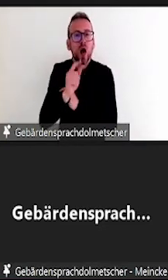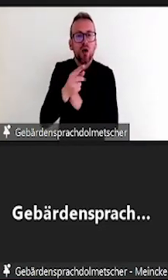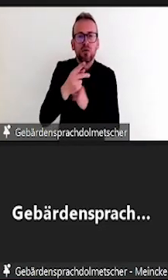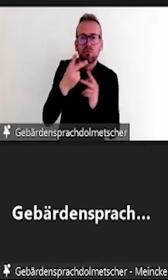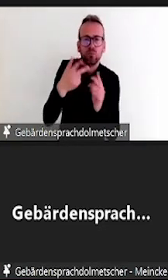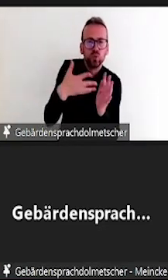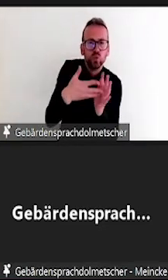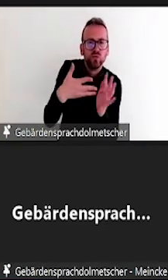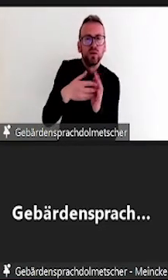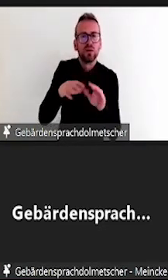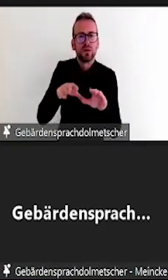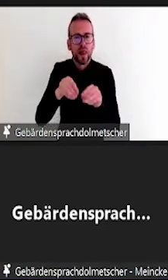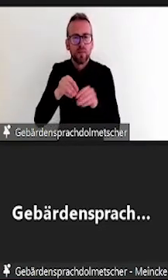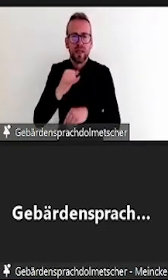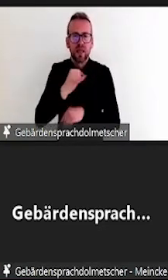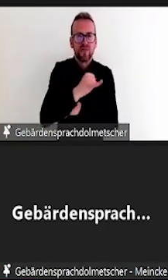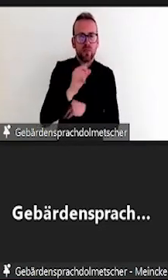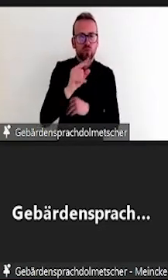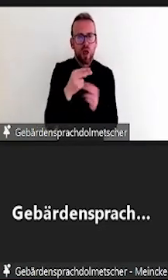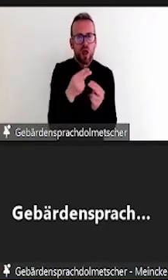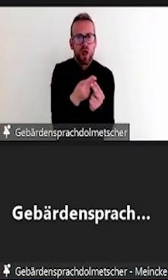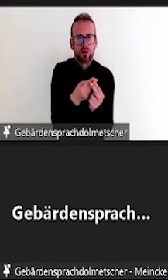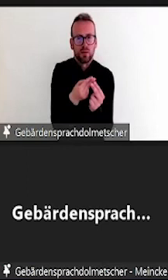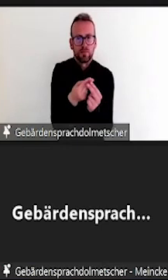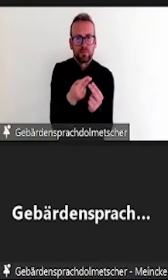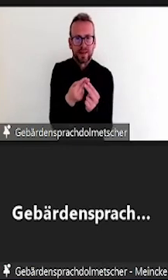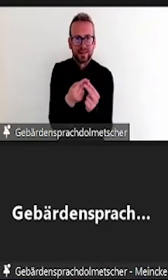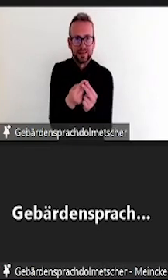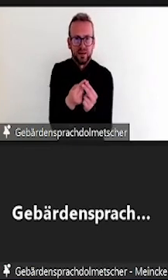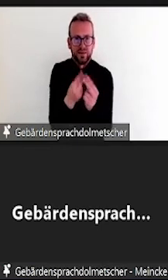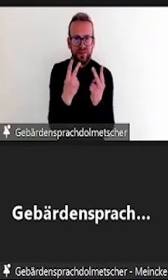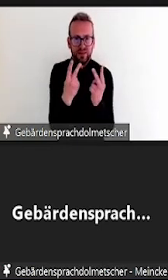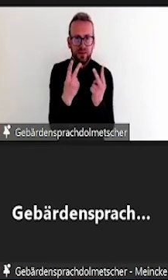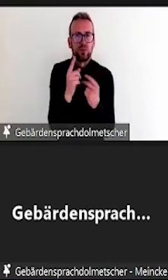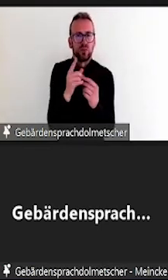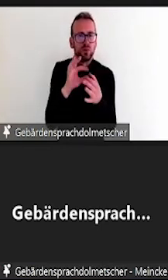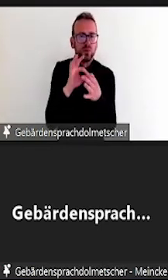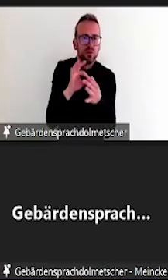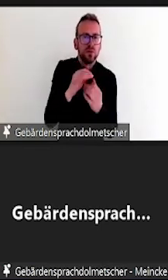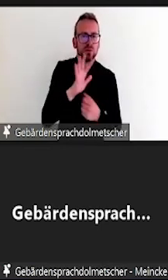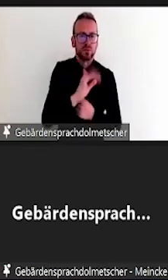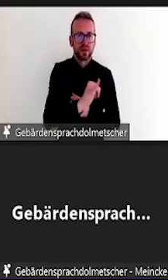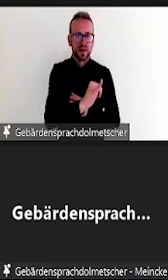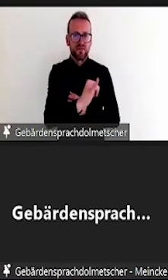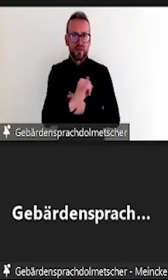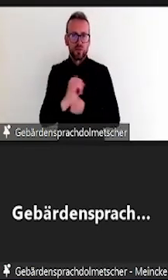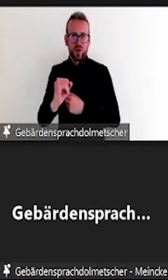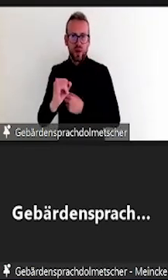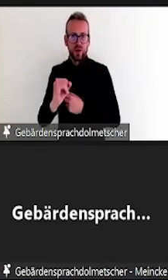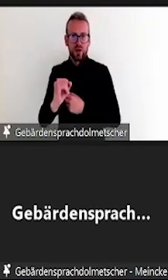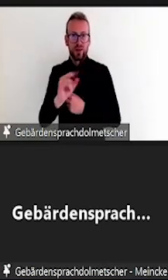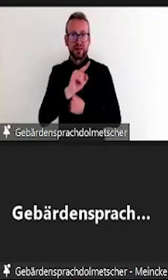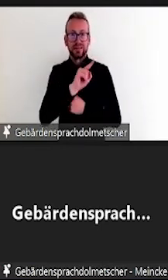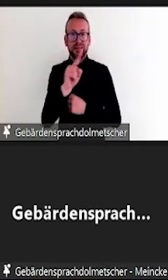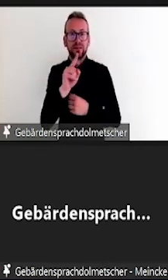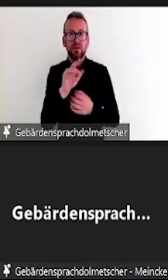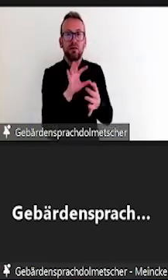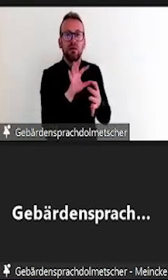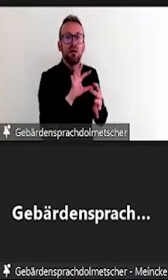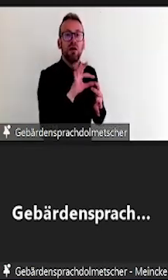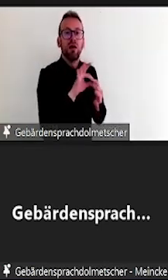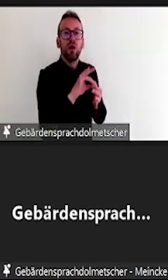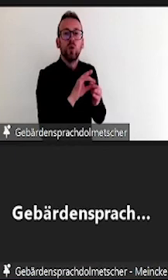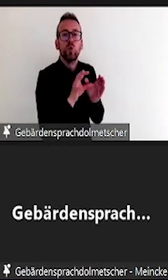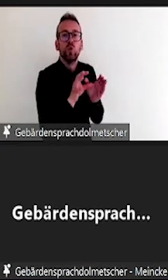Genau, auf dieser Folie haben wir nochmal in einem Diagramm dargestellt, dass durch die Erhöhung von Maßnahmen zur Herstellung von Barrierefreiheit